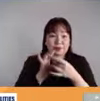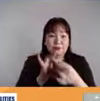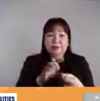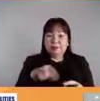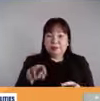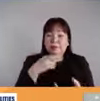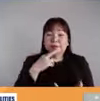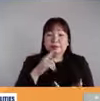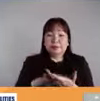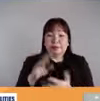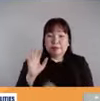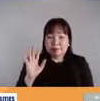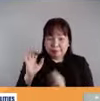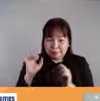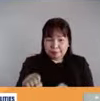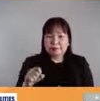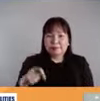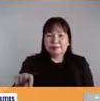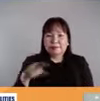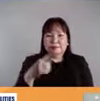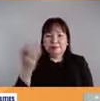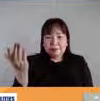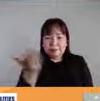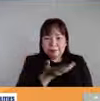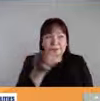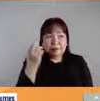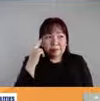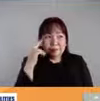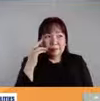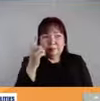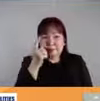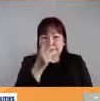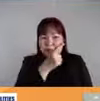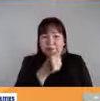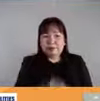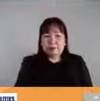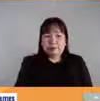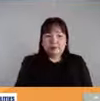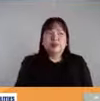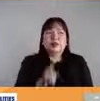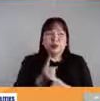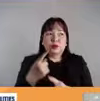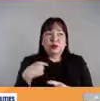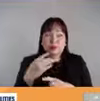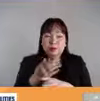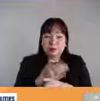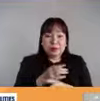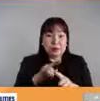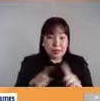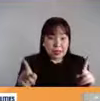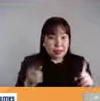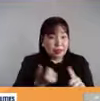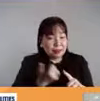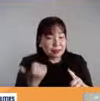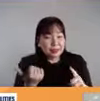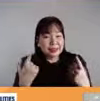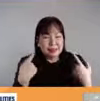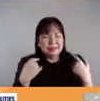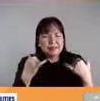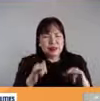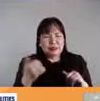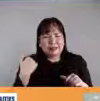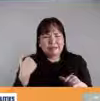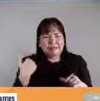ng mga sir natin na meron nga talagang improvement but a lot of things are still